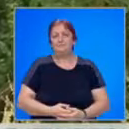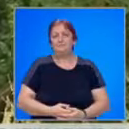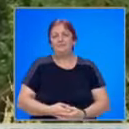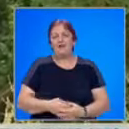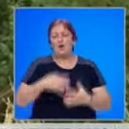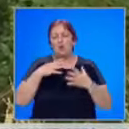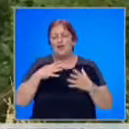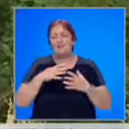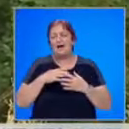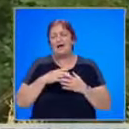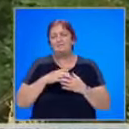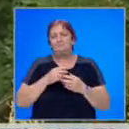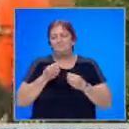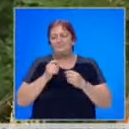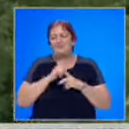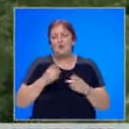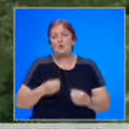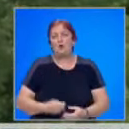Трагедия, абсолютно трагедия.